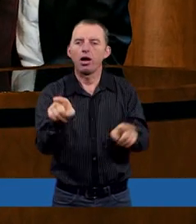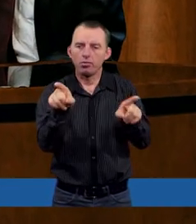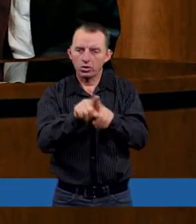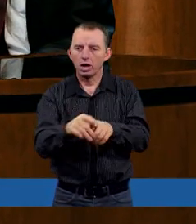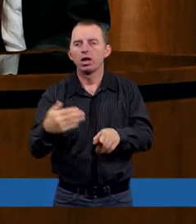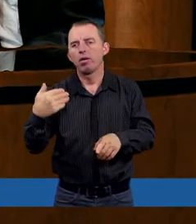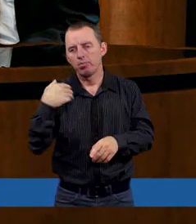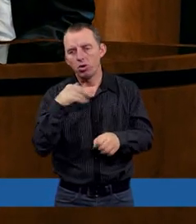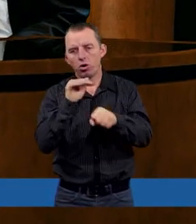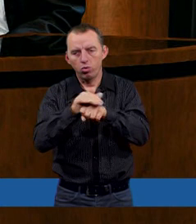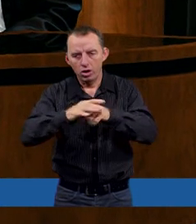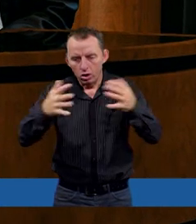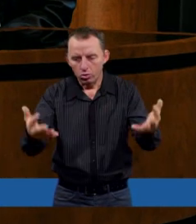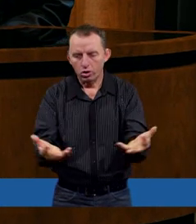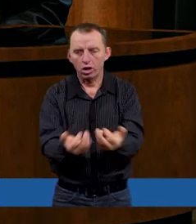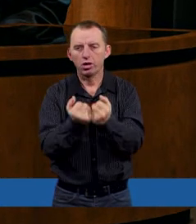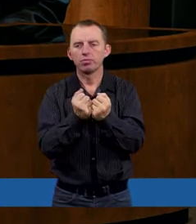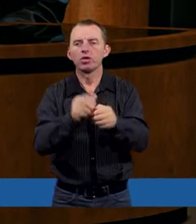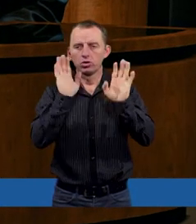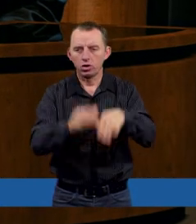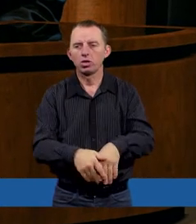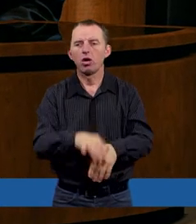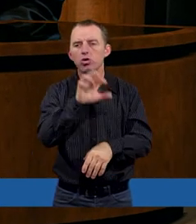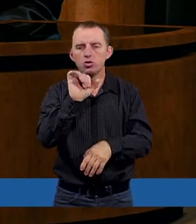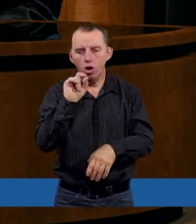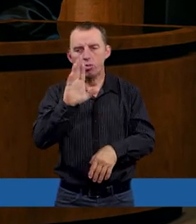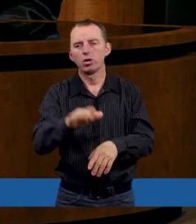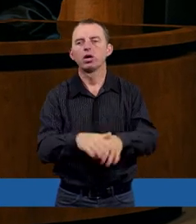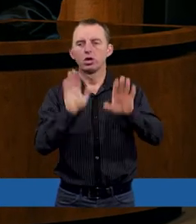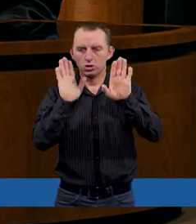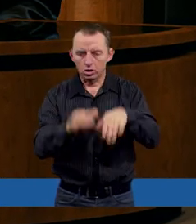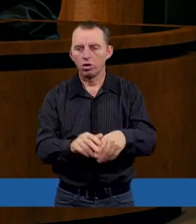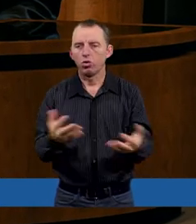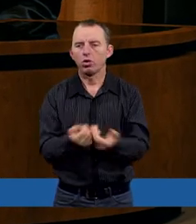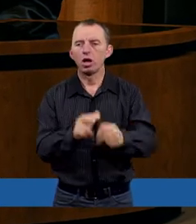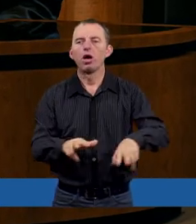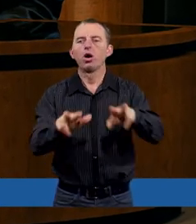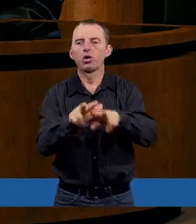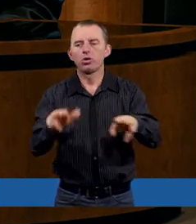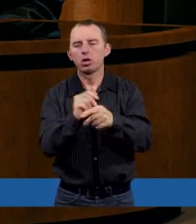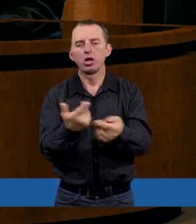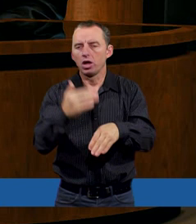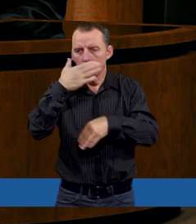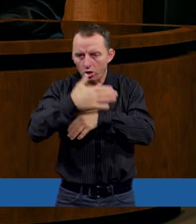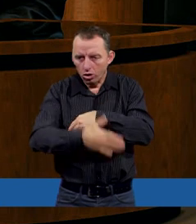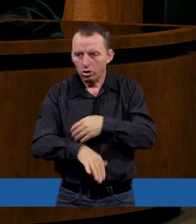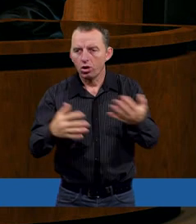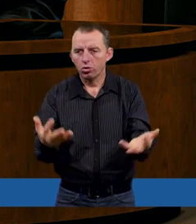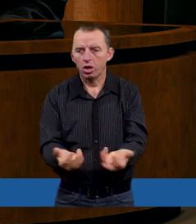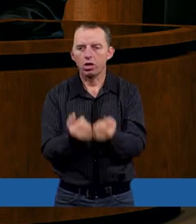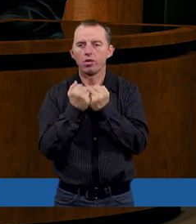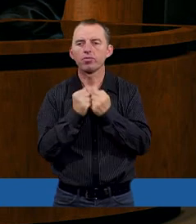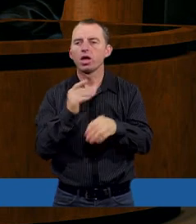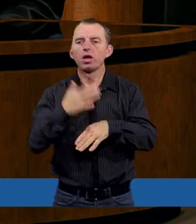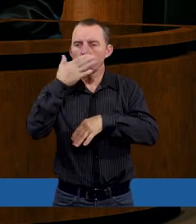łaska. Uratowany został lot, uratowana rodzina, może nie do końca uratowana, bo nie